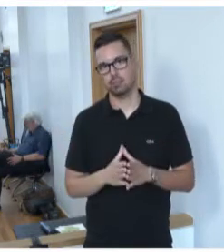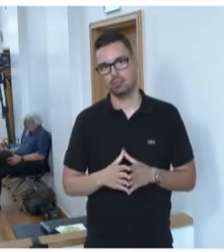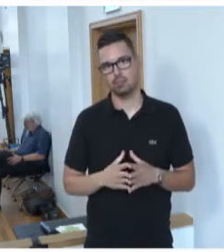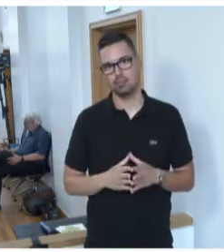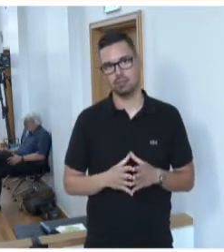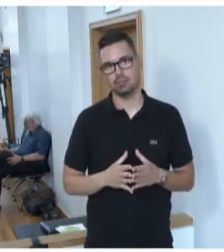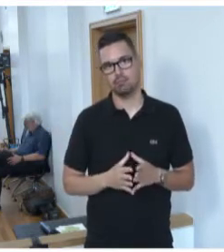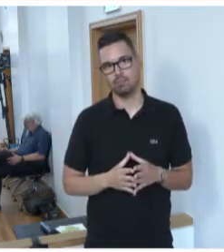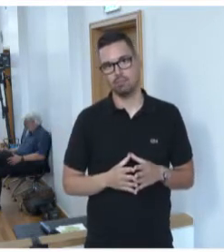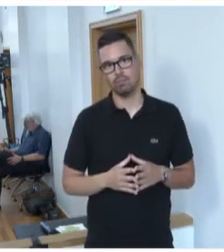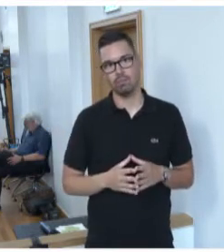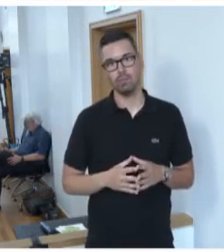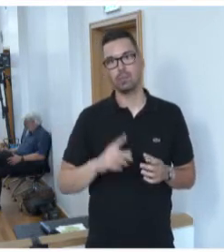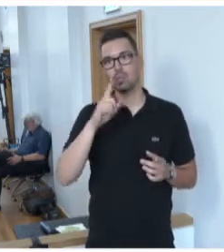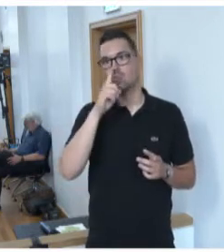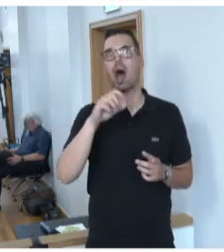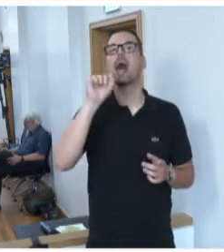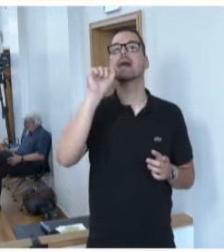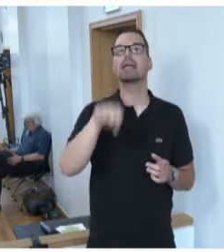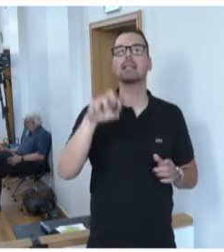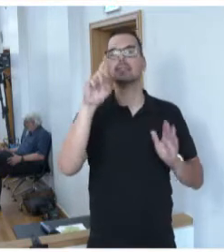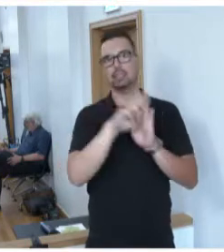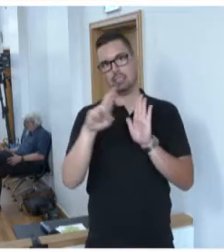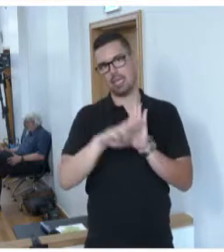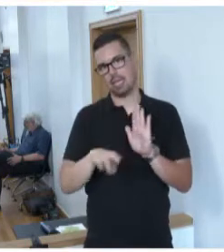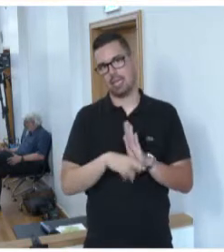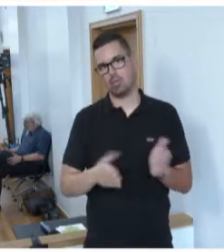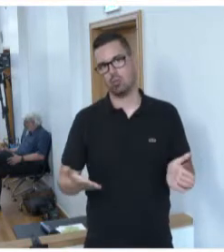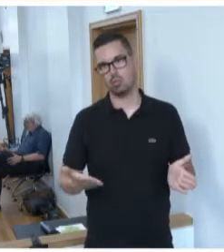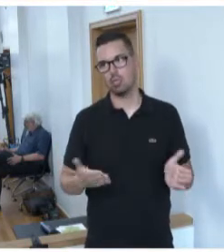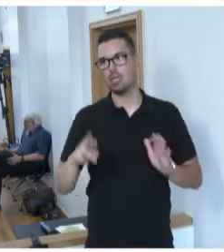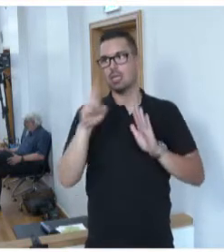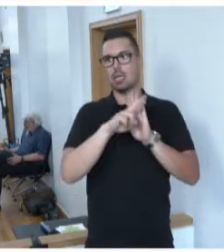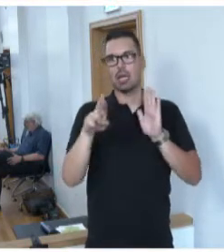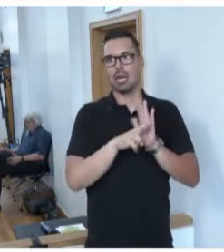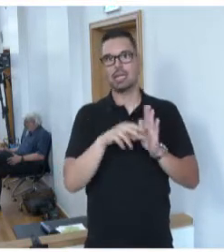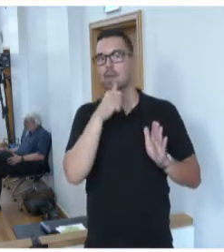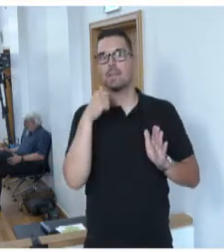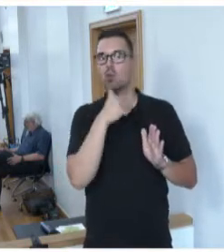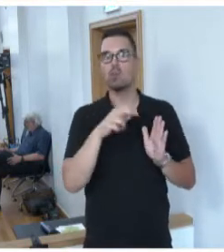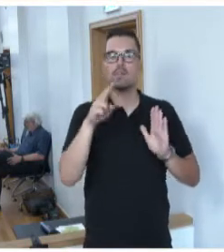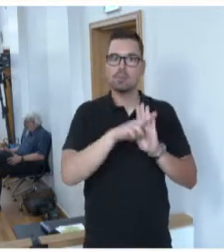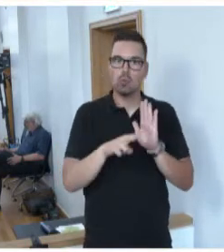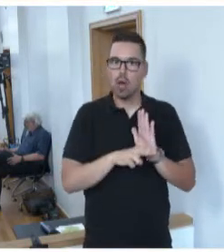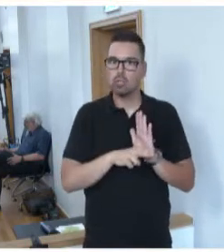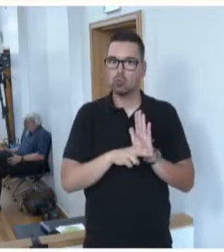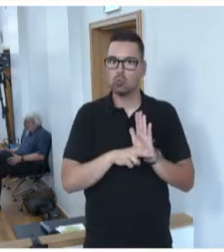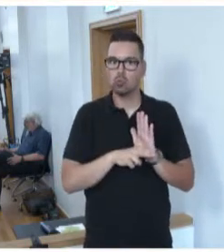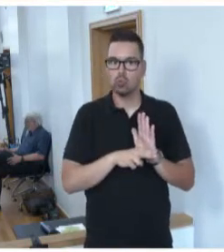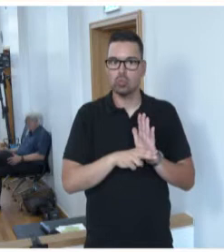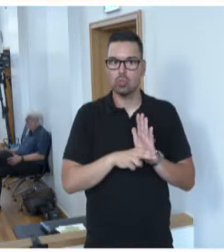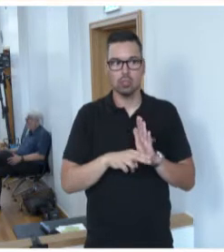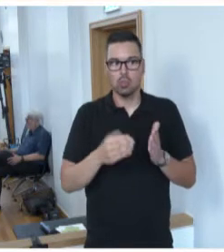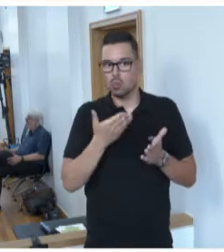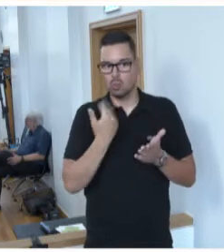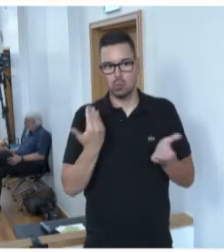ist explizit nur eine Kann-Regelung. Es regelt also den Rahmen der Berufsordnung und an keiner